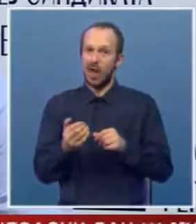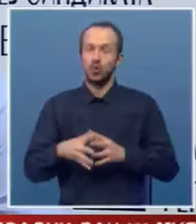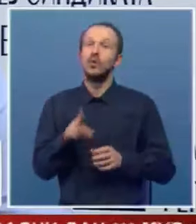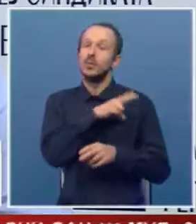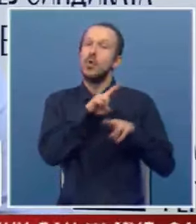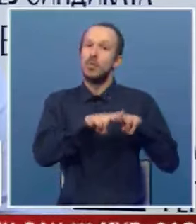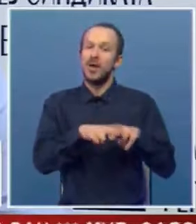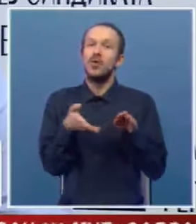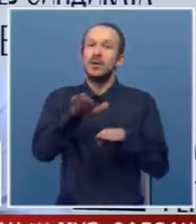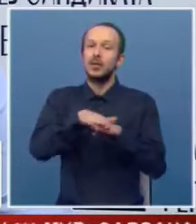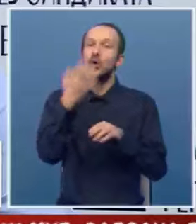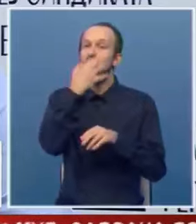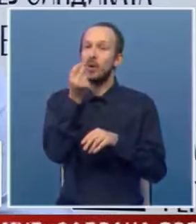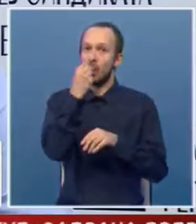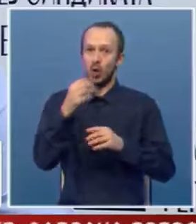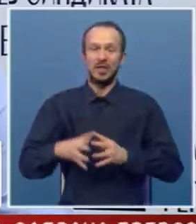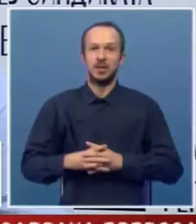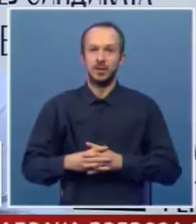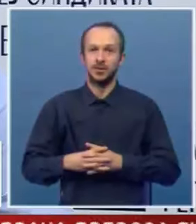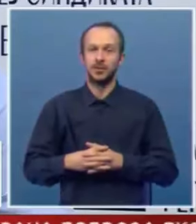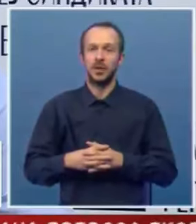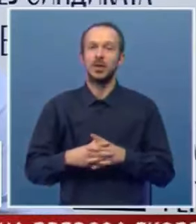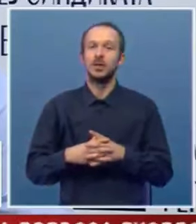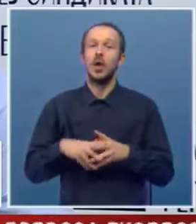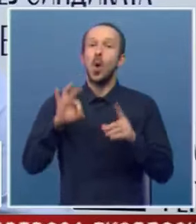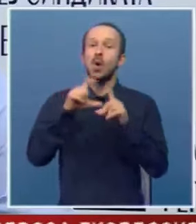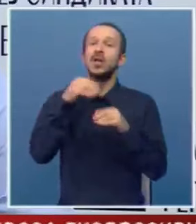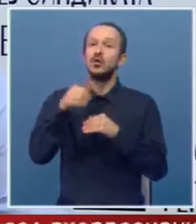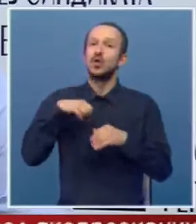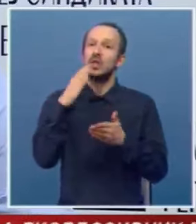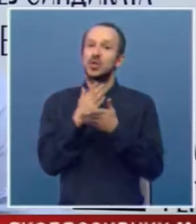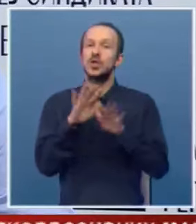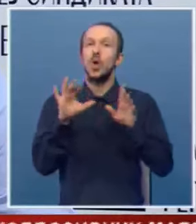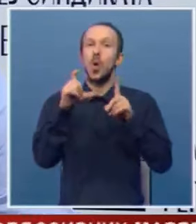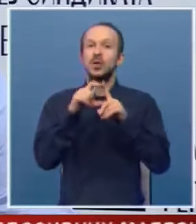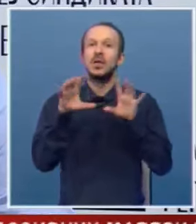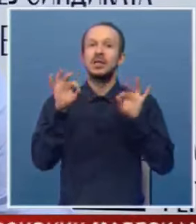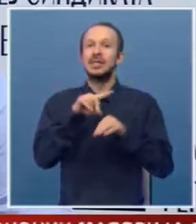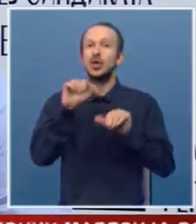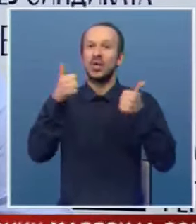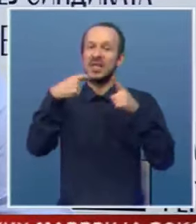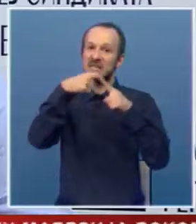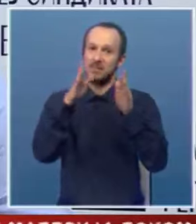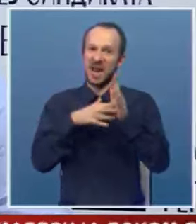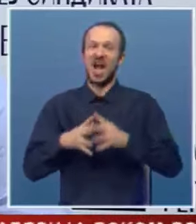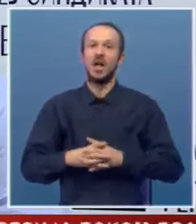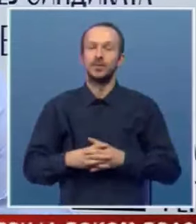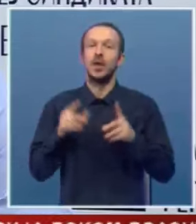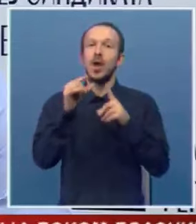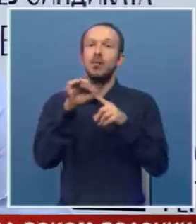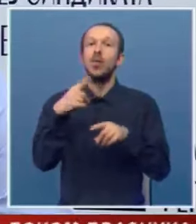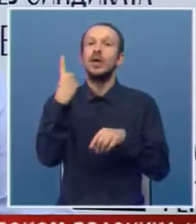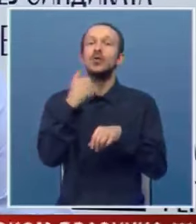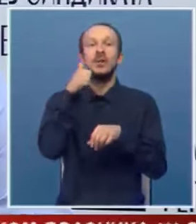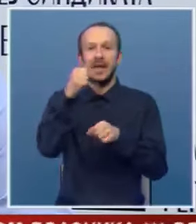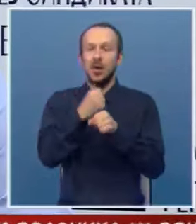imaju pravo i na naknut za topli obrok. Ona će od iduće godine iznositi negdje od 10 do 11 konvertibilnih maraka po radnom